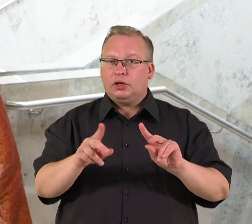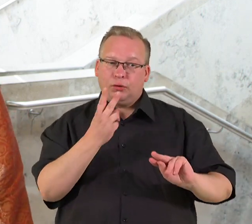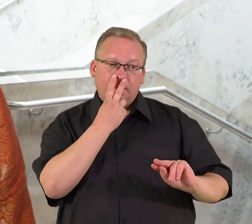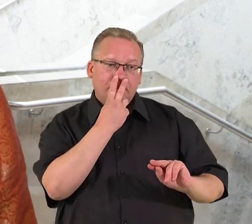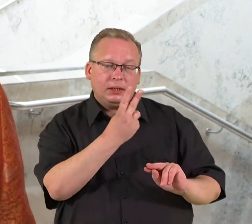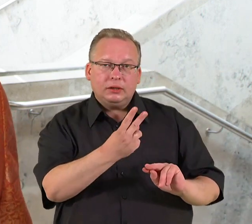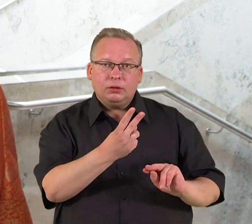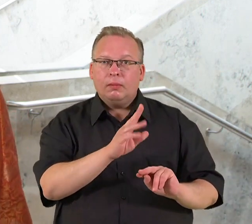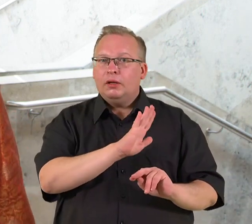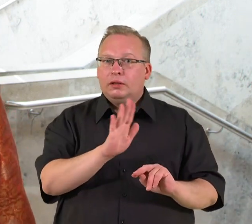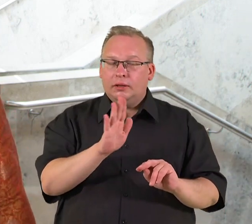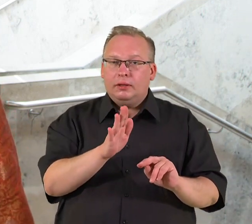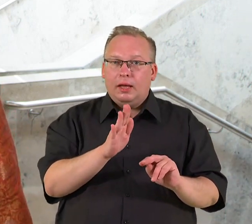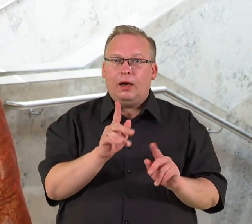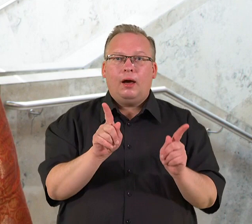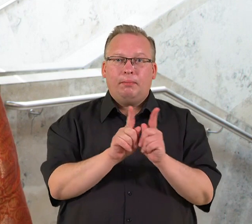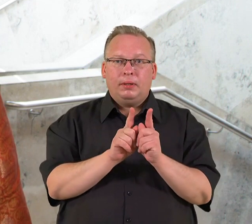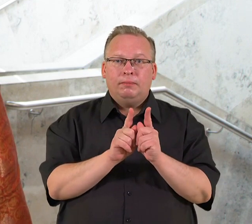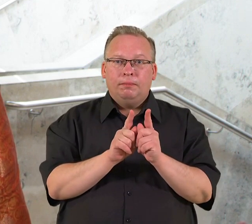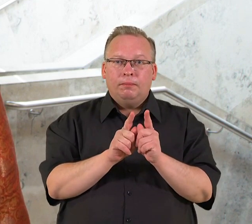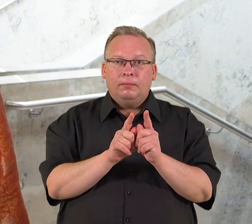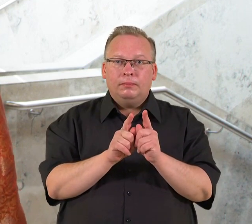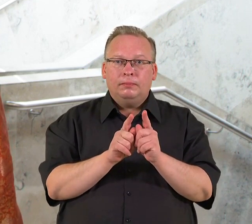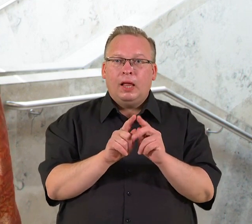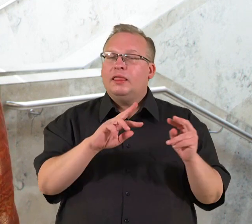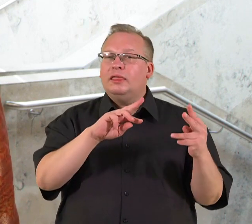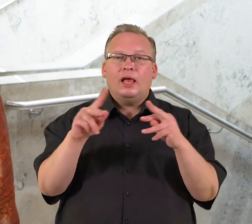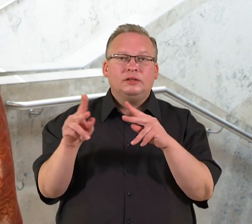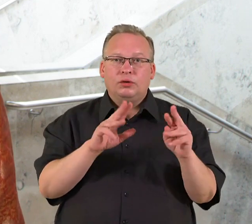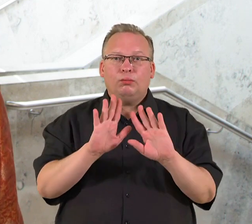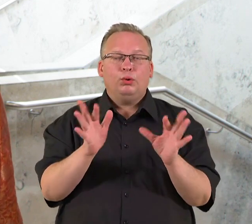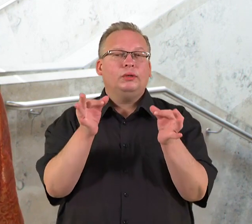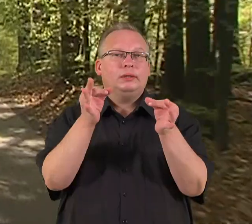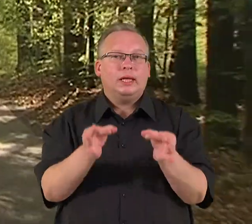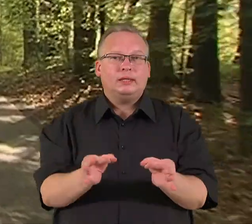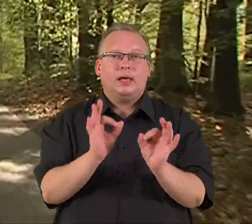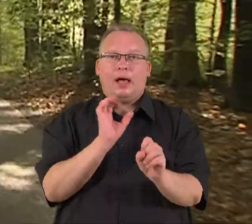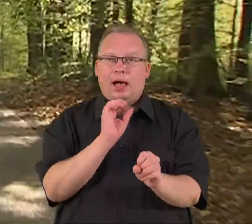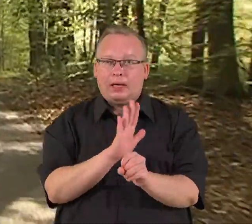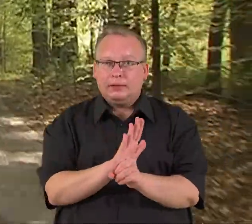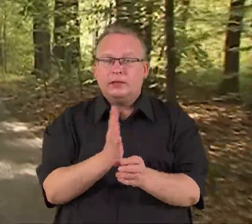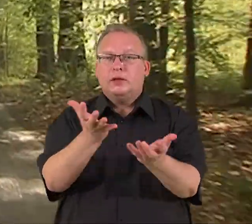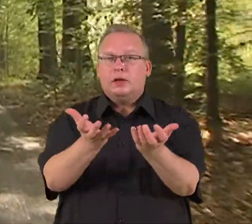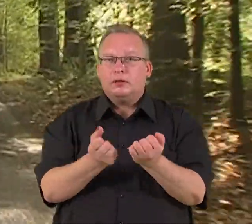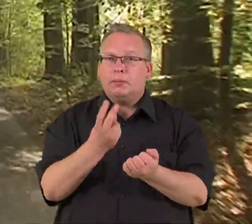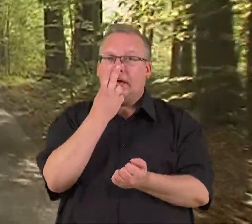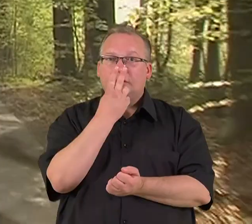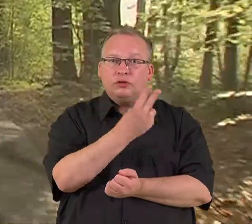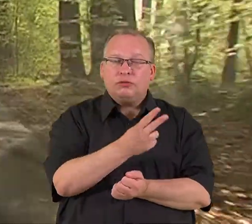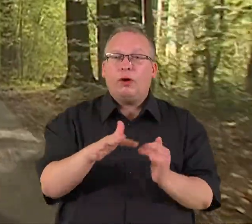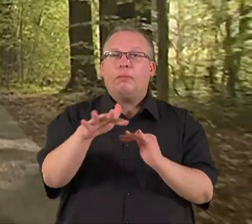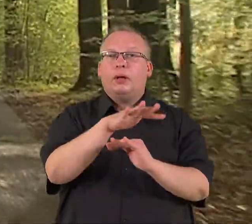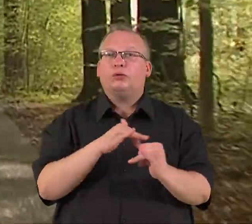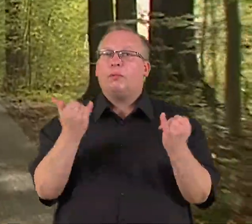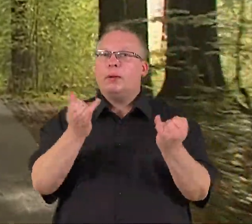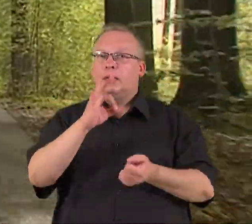ir tai būtų nepersidengtų vienas kitų, o tai iš tikrųjų būtų teisingas, teisės aktas primtas, atsižvelgiant į bendruomenės